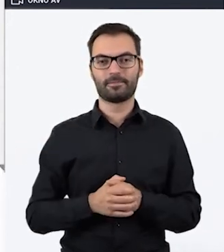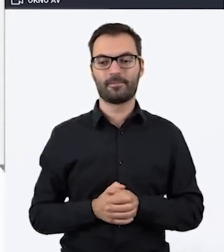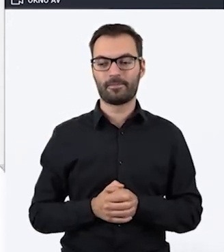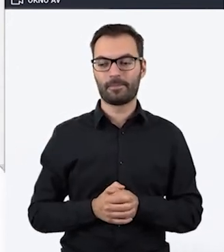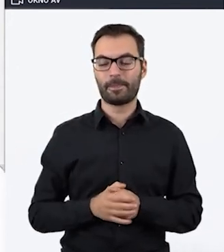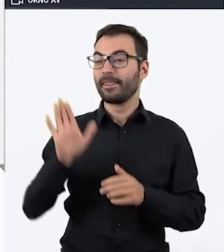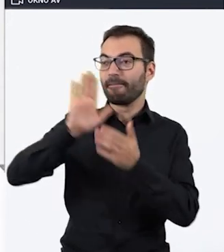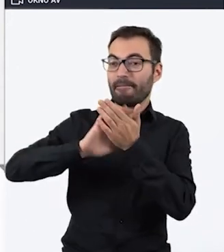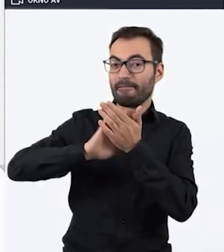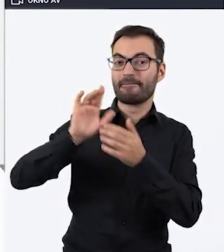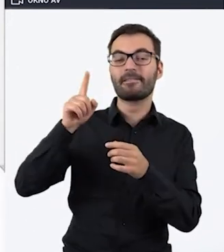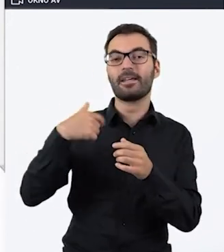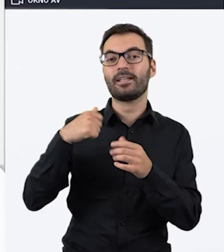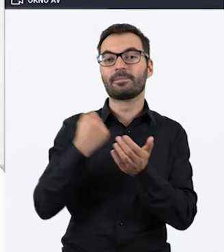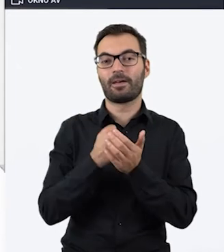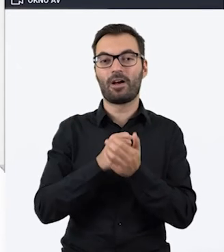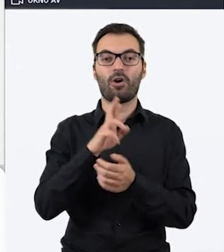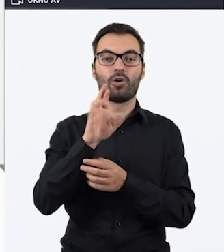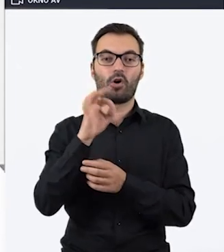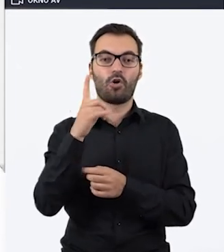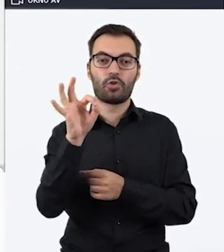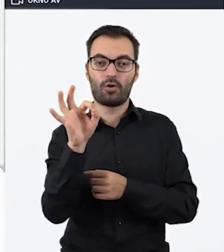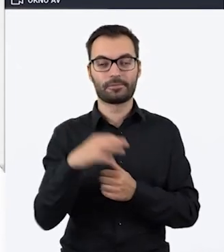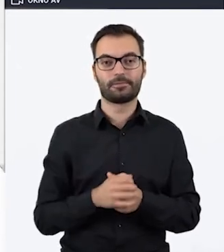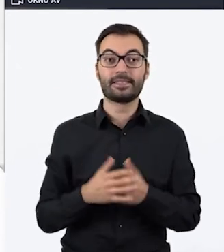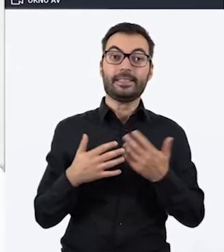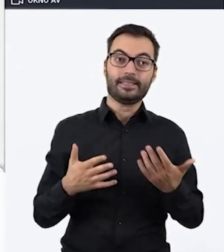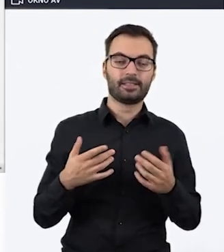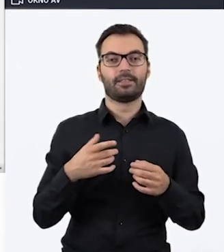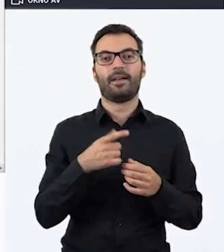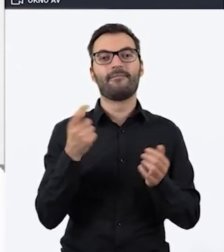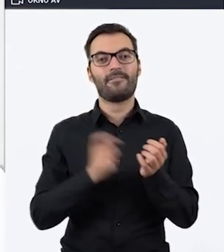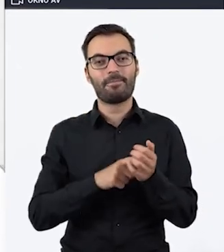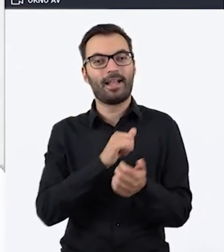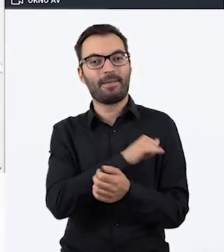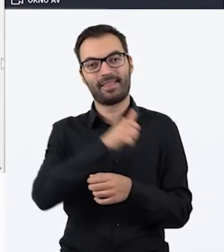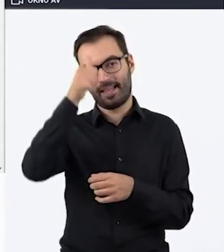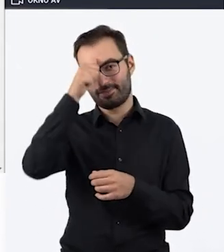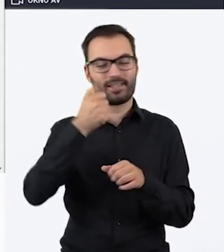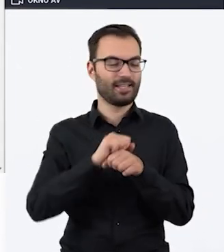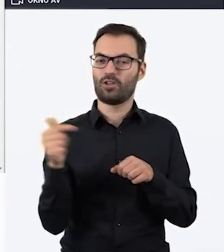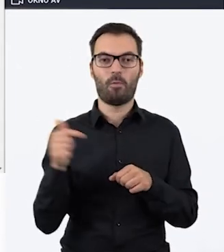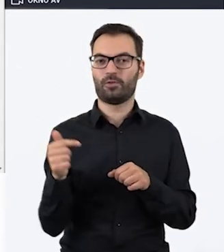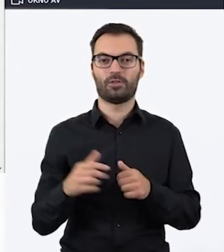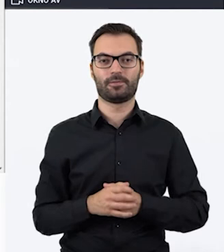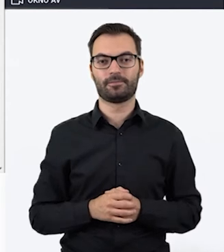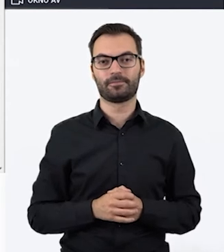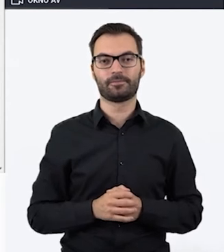Ksenia, tutaj się pojawia kwestia RODO rzeczywiście. I oczywiście wymaganie imienia i nazwiska nie jest obowiązkowe.